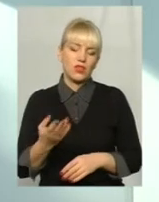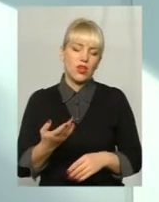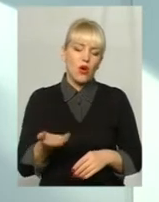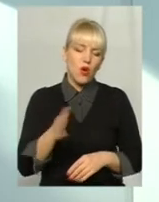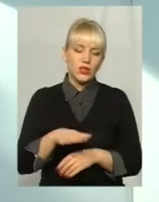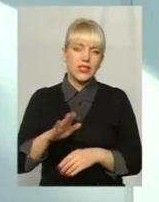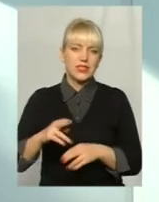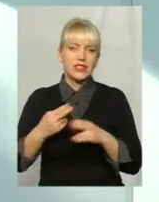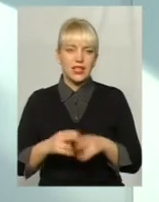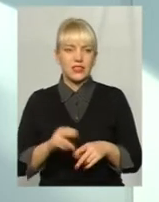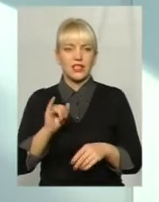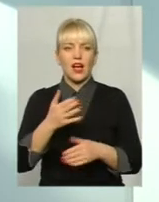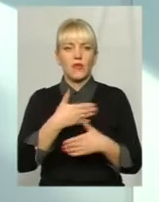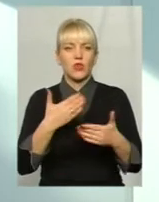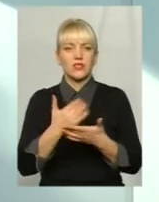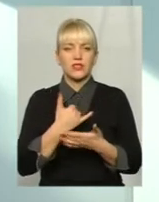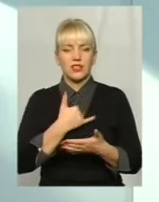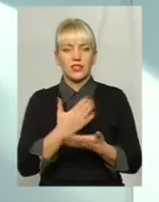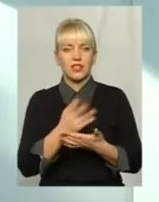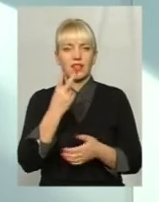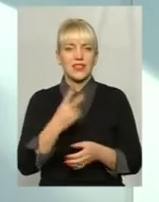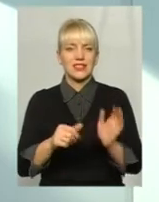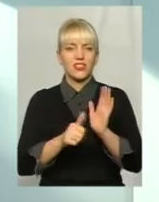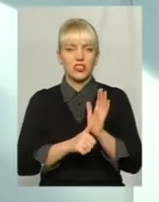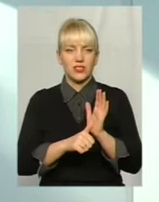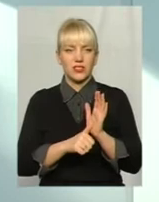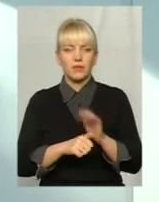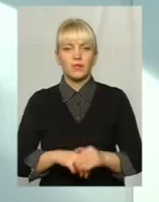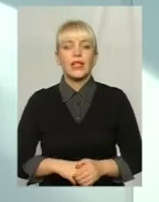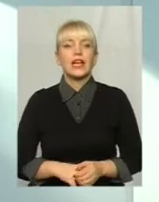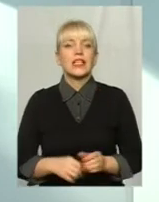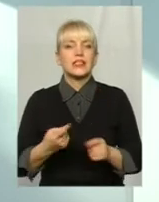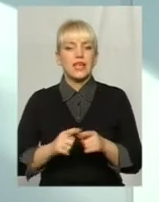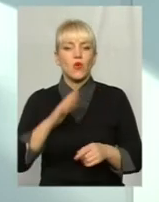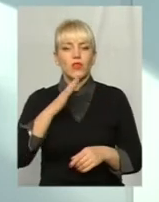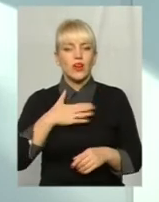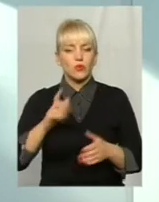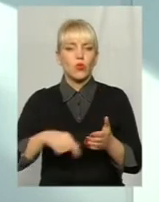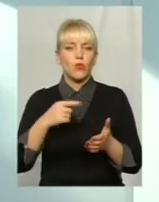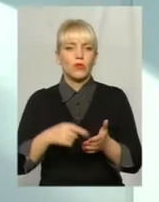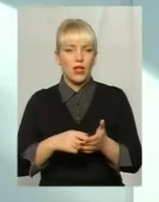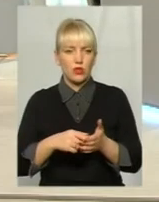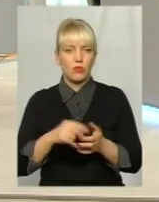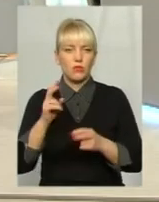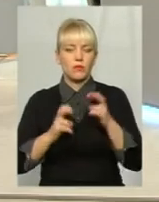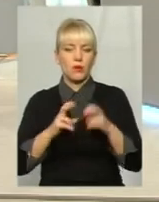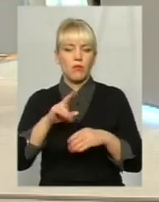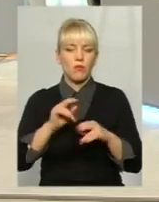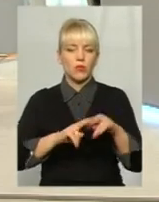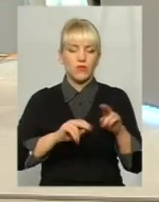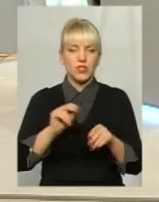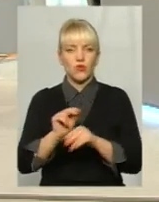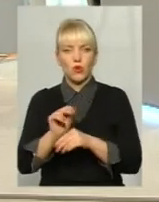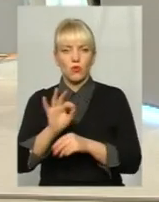розрахунку. Ми маємо 26 одиниць. Ну, це в нашому комунальному підприємстві, тільки по міністру ремонту і експлуатації доріг. Ну,